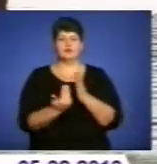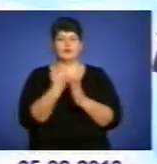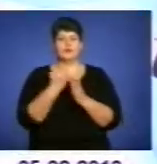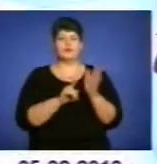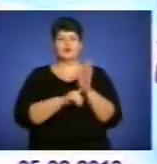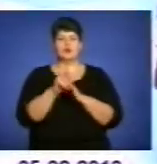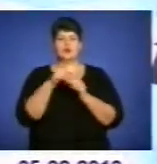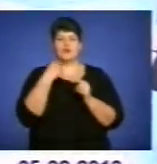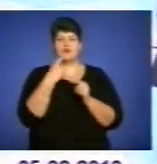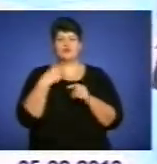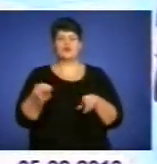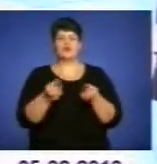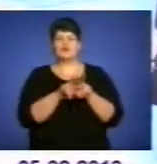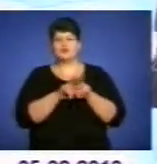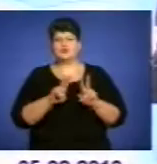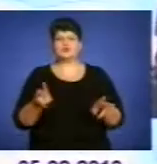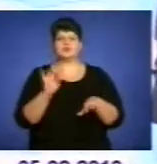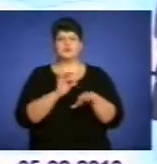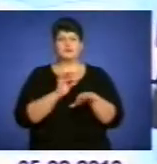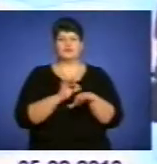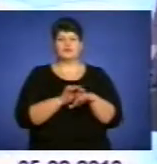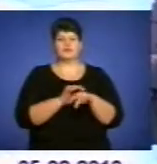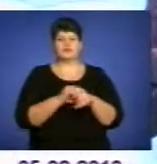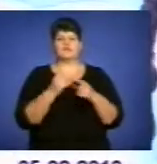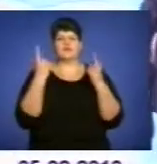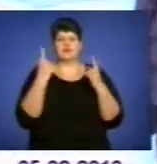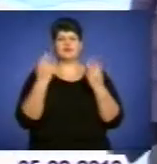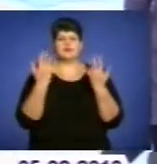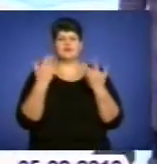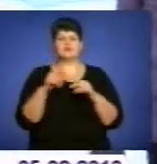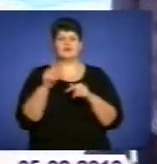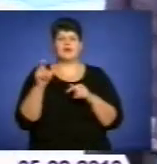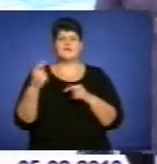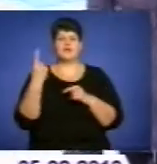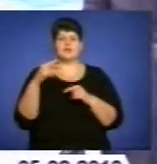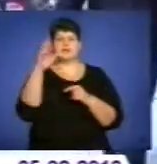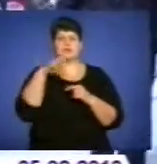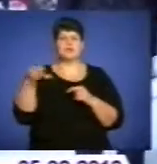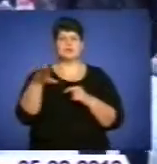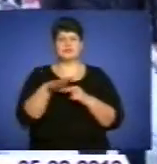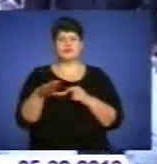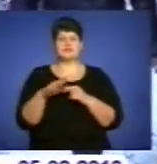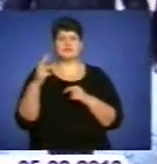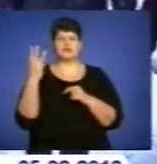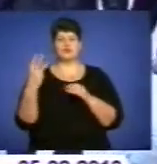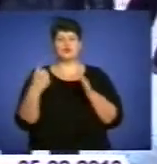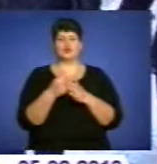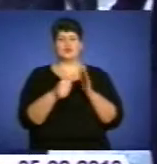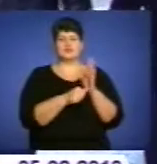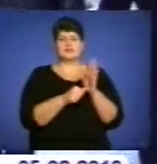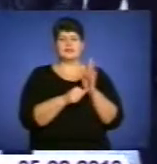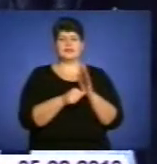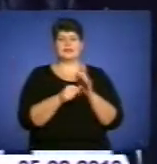одночасному захворюванні великої кількості людей в одній країні. Тривалість епідемії грипу зазвичай складає від трьох до шести тижнів.